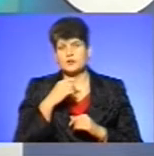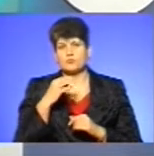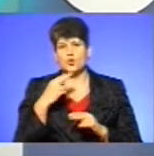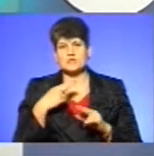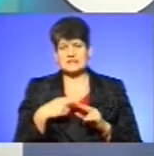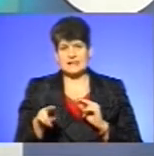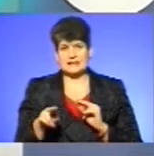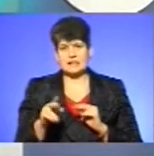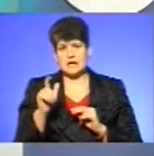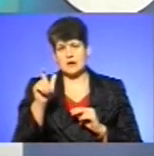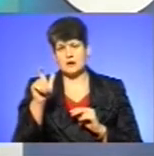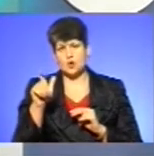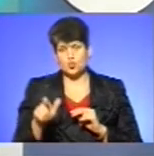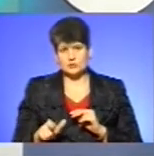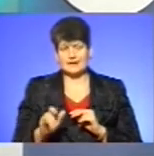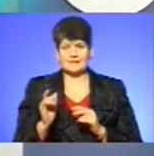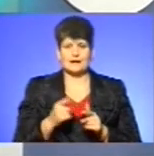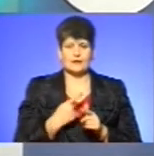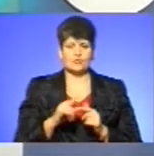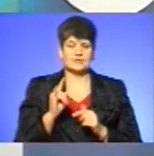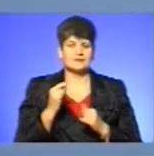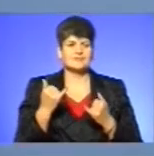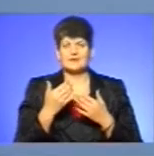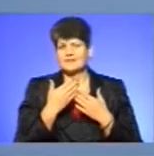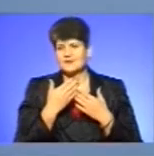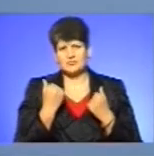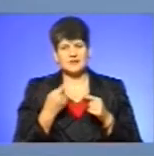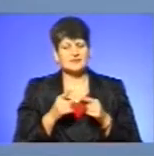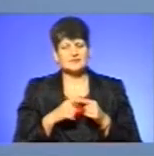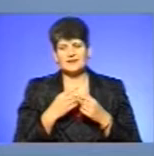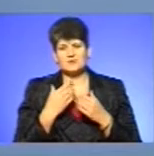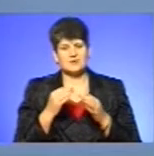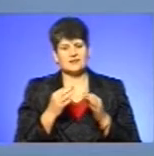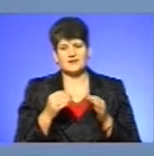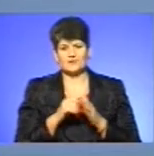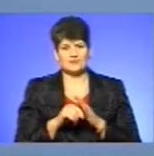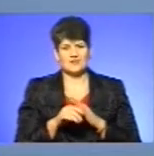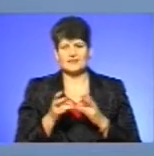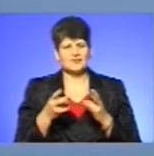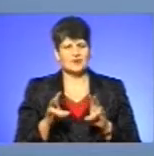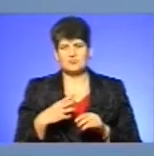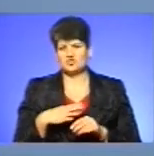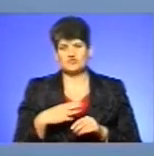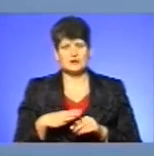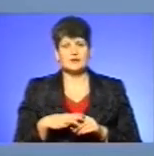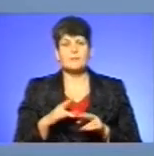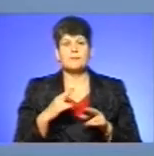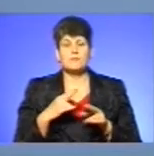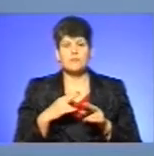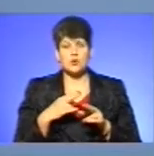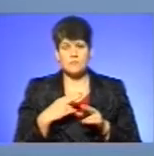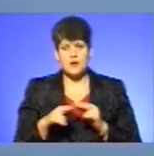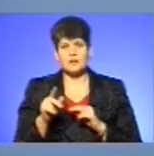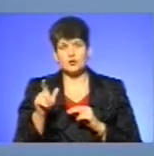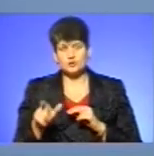людини, дитини. Немає. Зараз це абсолютно немає ніякого значення. Не треба чекати. Це пропала доросла людина, чи